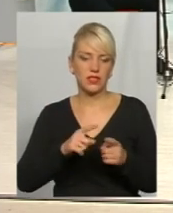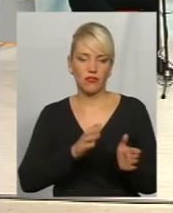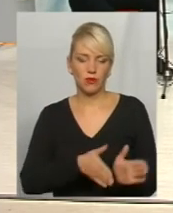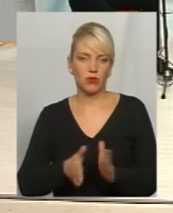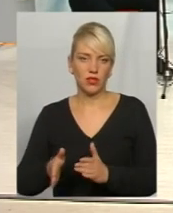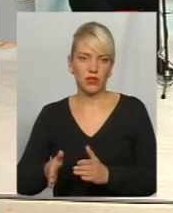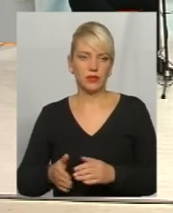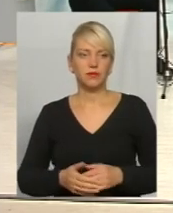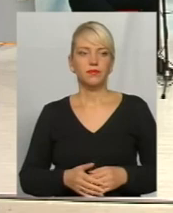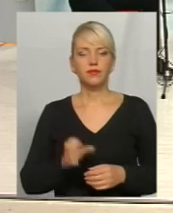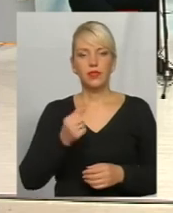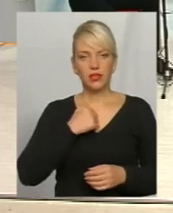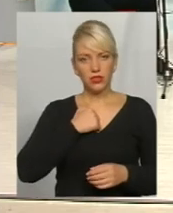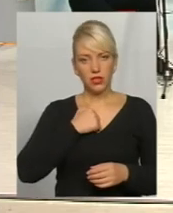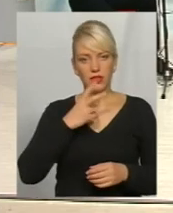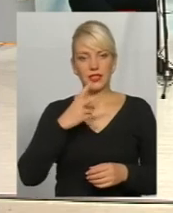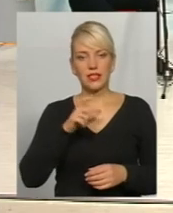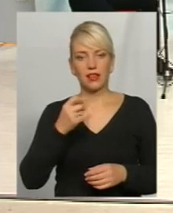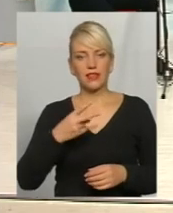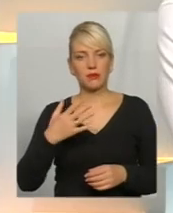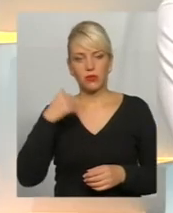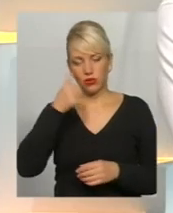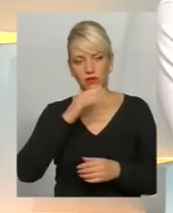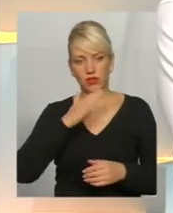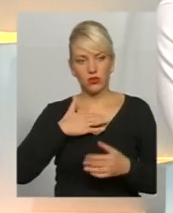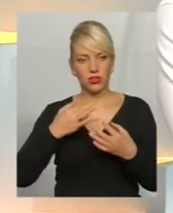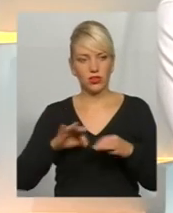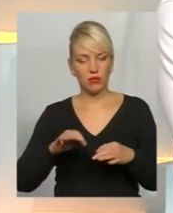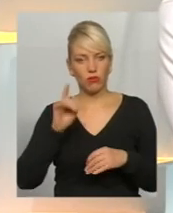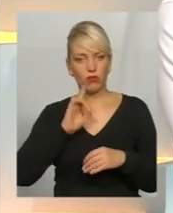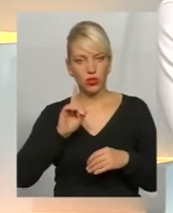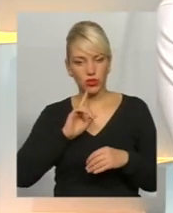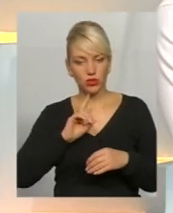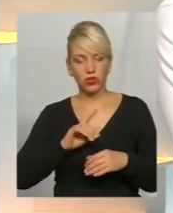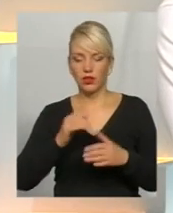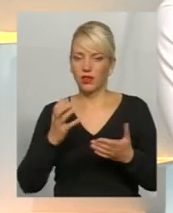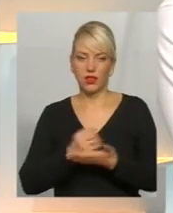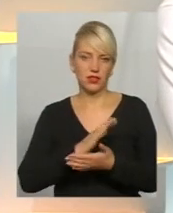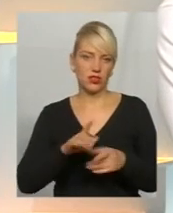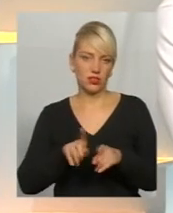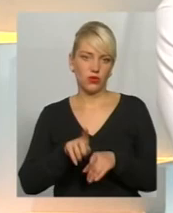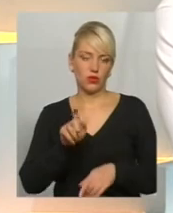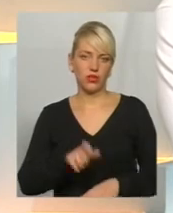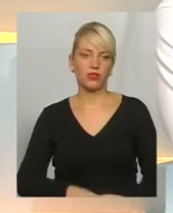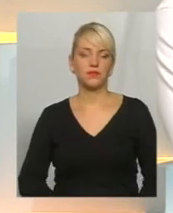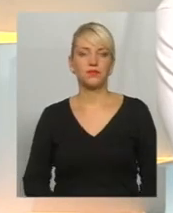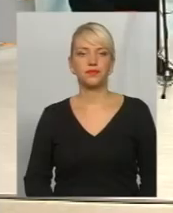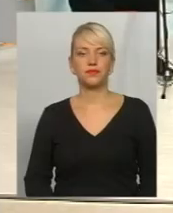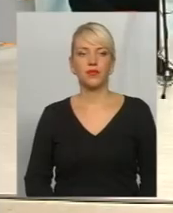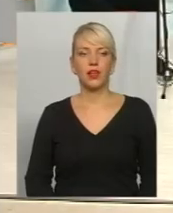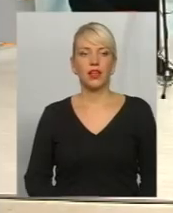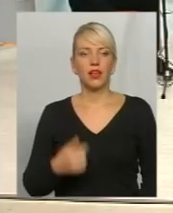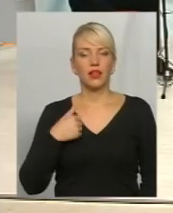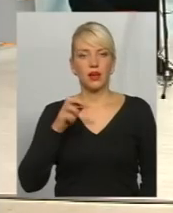людей, яка б це зробила. Ну, на жаль, за 25 років нашої незалежності такої людини поки що не знайшлося. Дякую. Ну, і я би